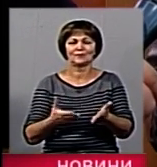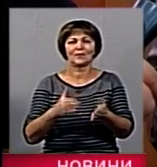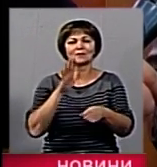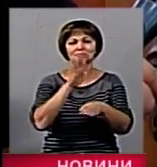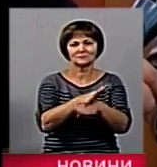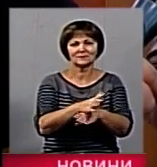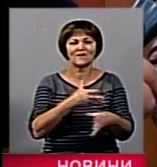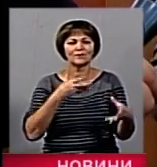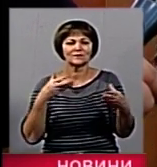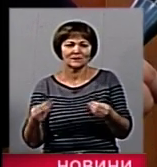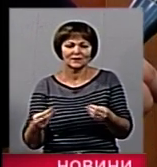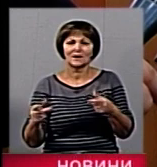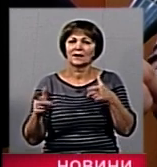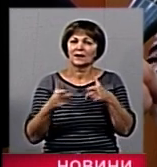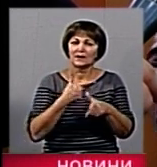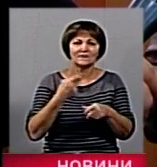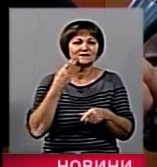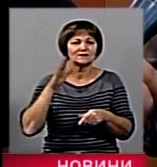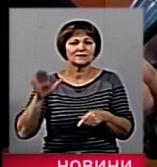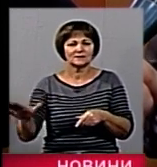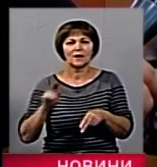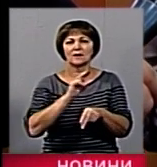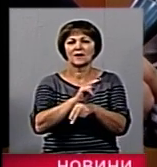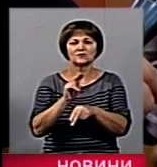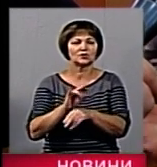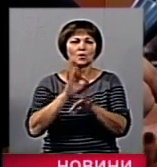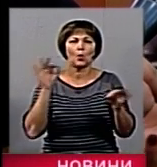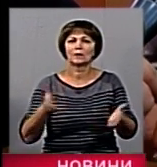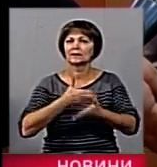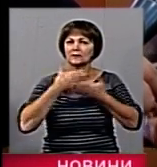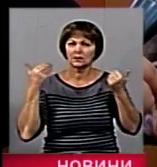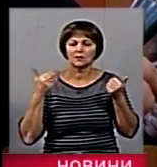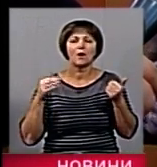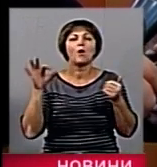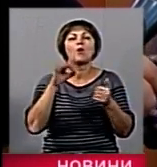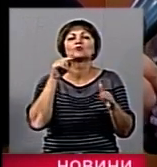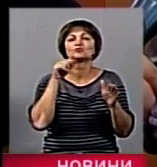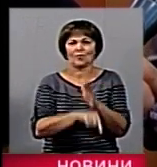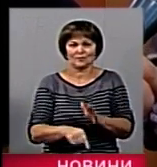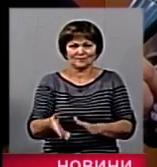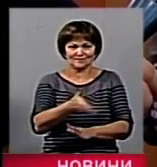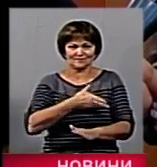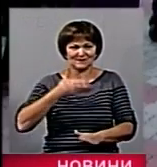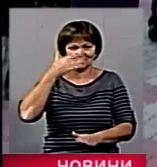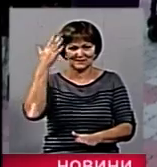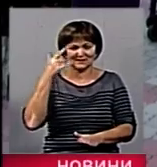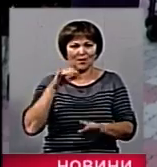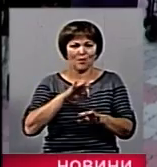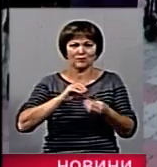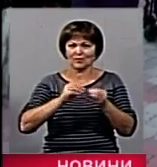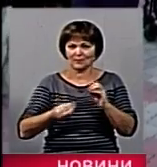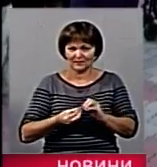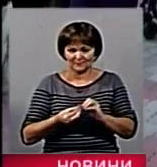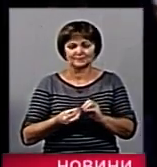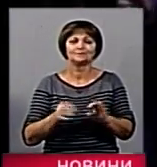впливають на щось. Тобто їх завжди на навчанні чомусь нема. То про що ми можемо говорити? Розуміння проблеми. Юрій